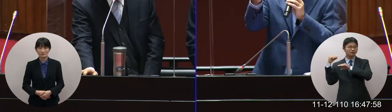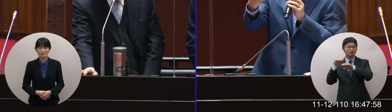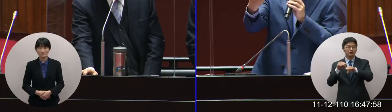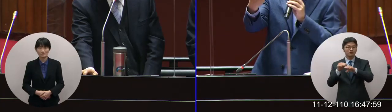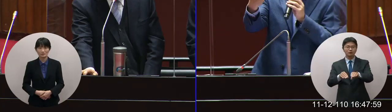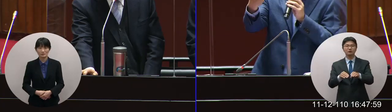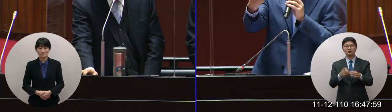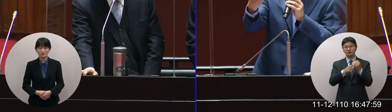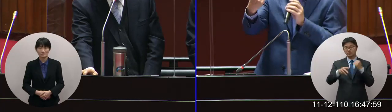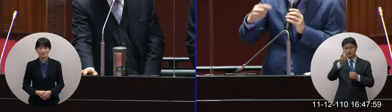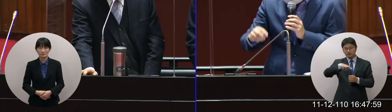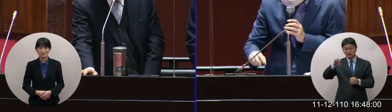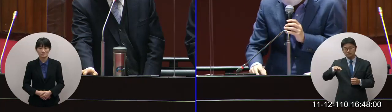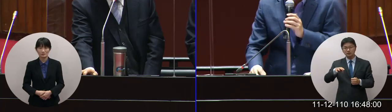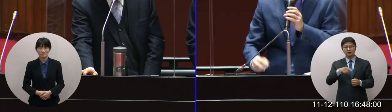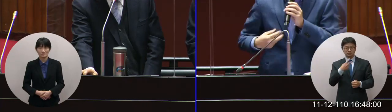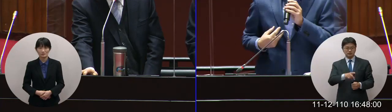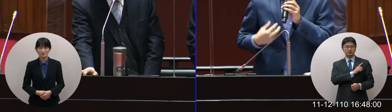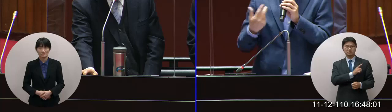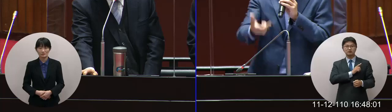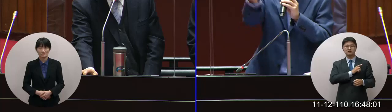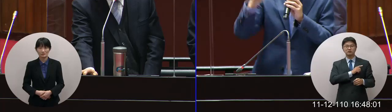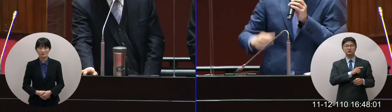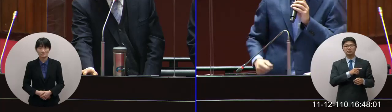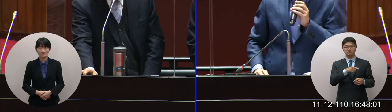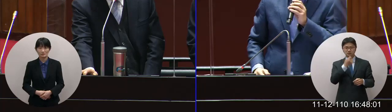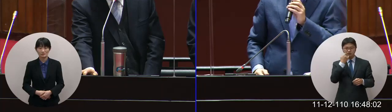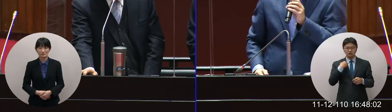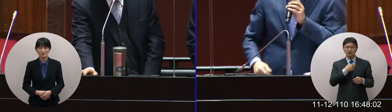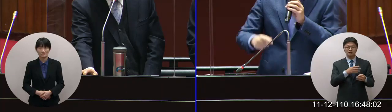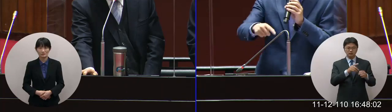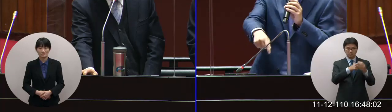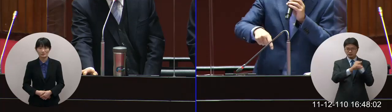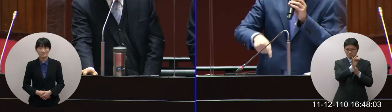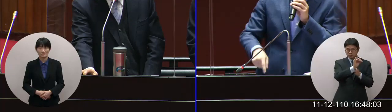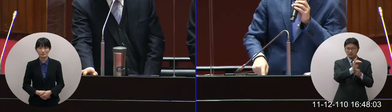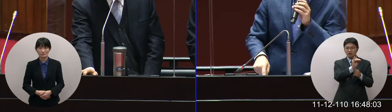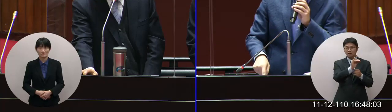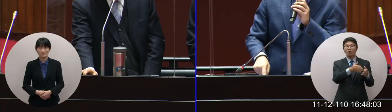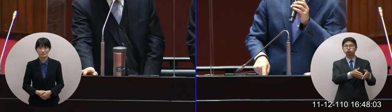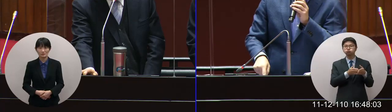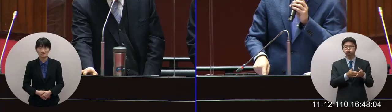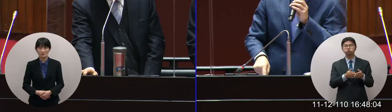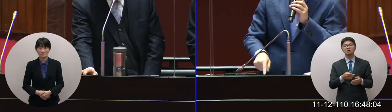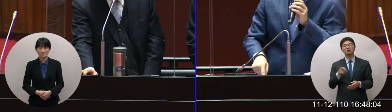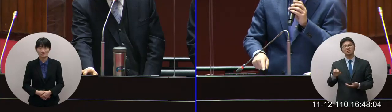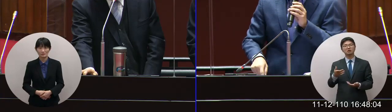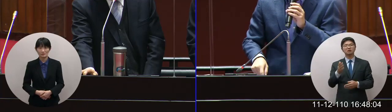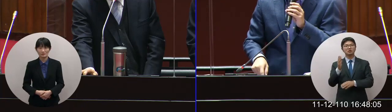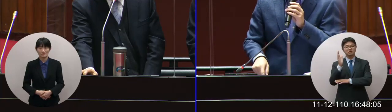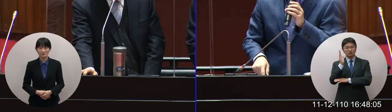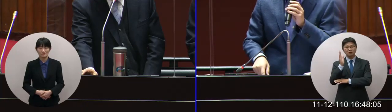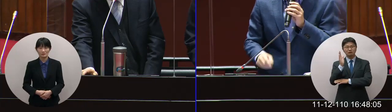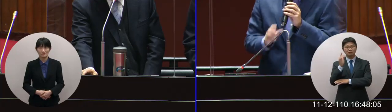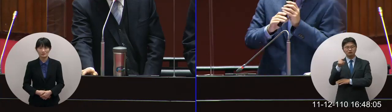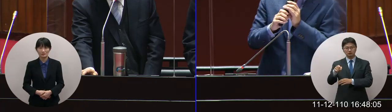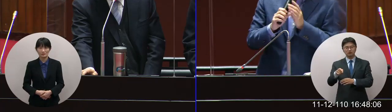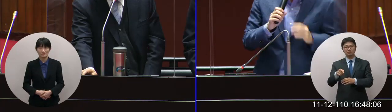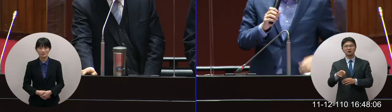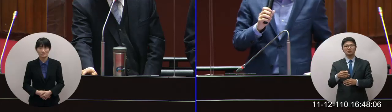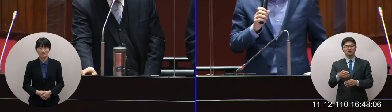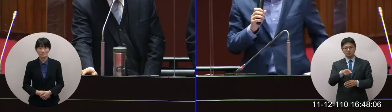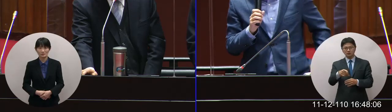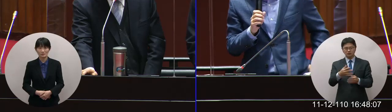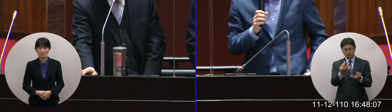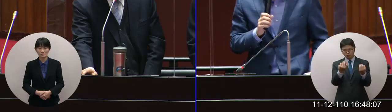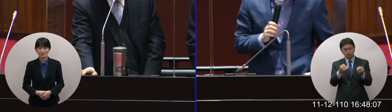千輛停車位嘛那你留給我了不起我政府蓋嘛你把我用掉這杯也算進去這樣怎麼